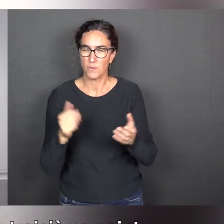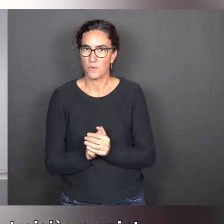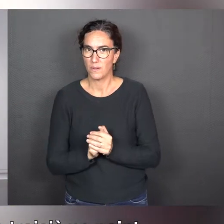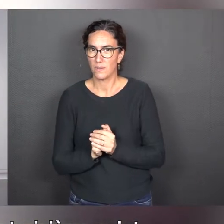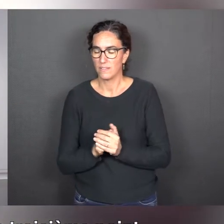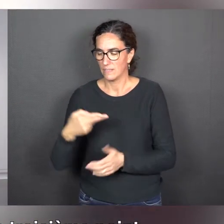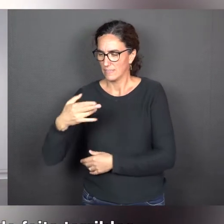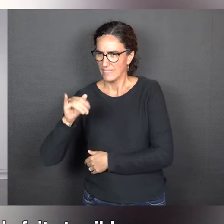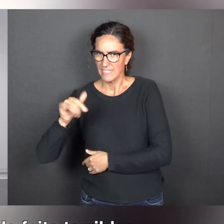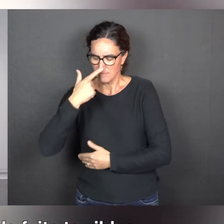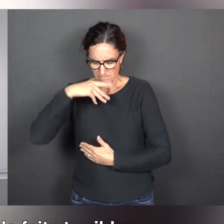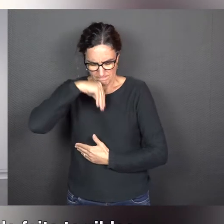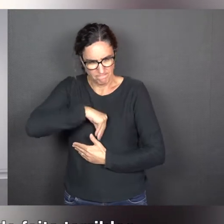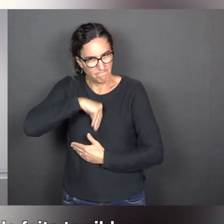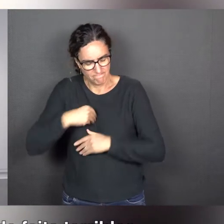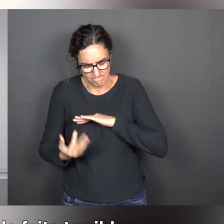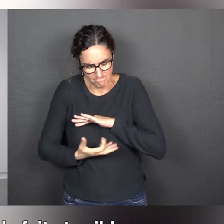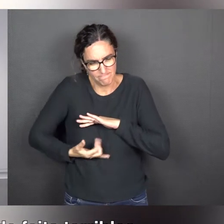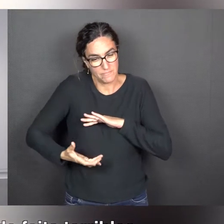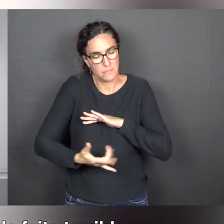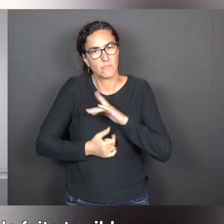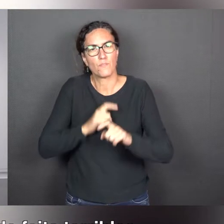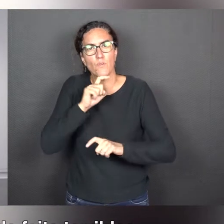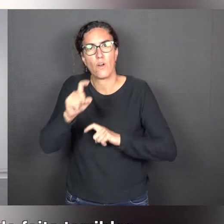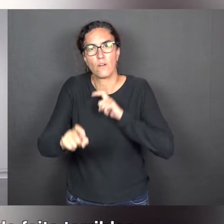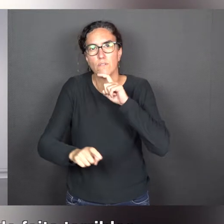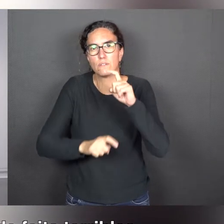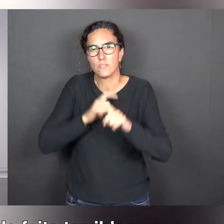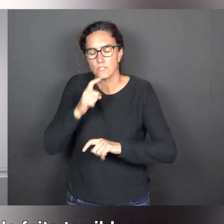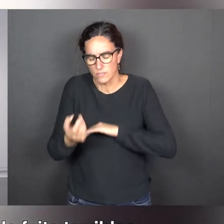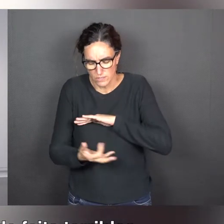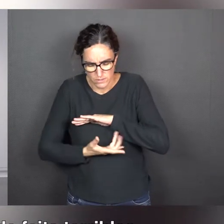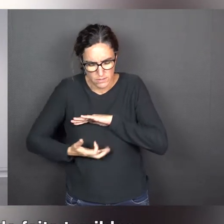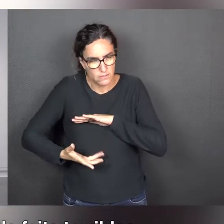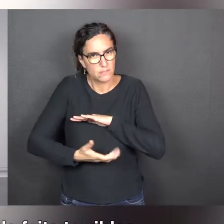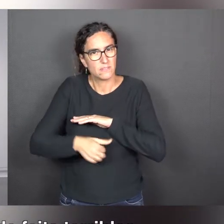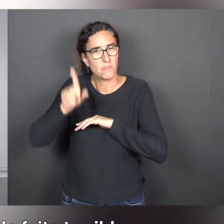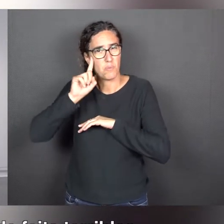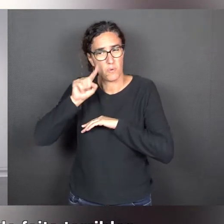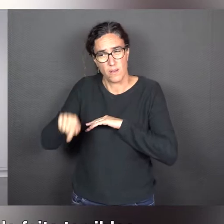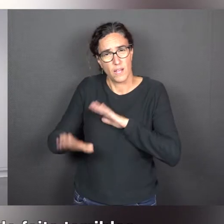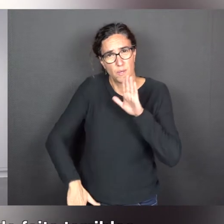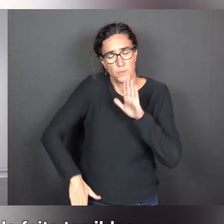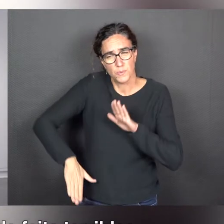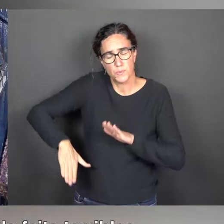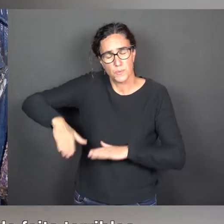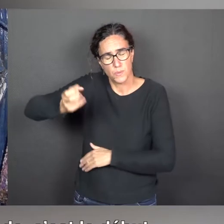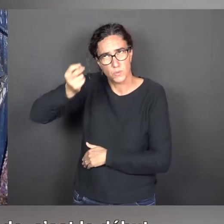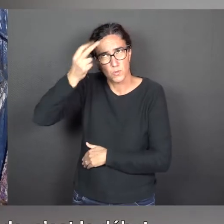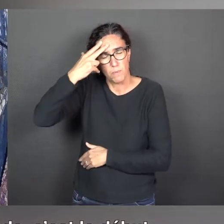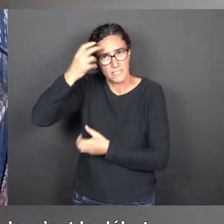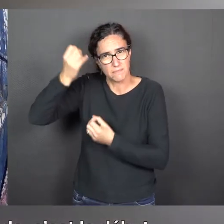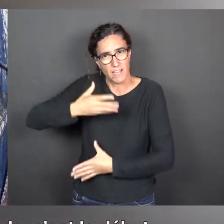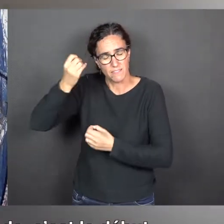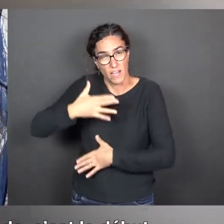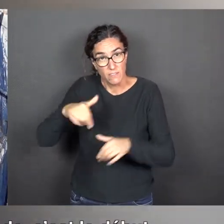façon d'exorciser une violence, une violence de faits terribles qu'elle a connus dans son enfance, et aussi